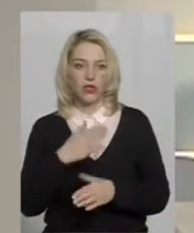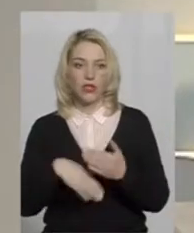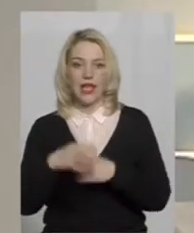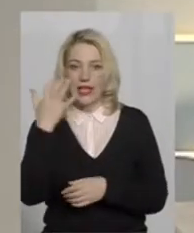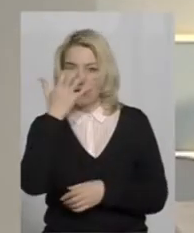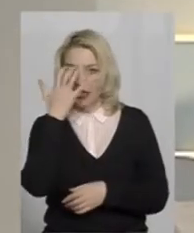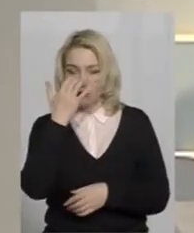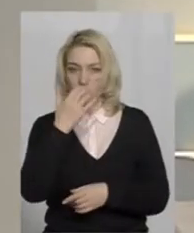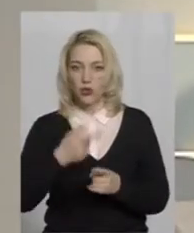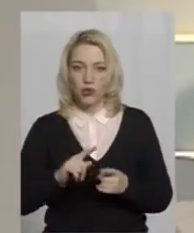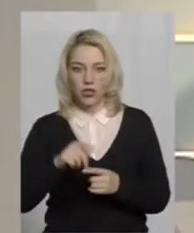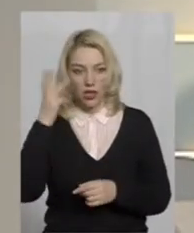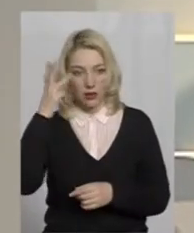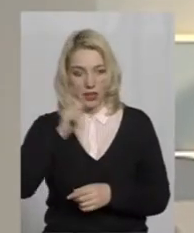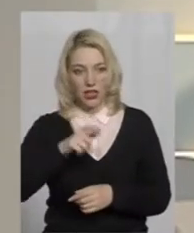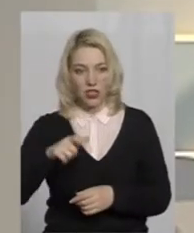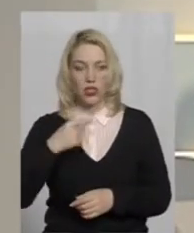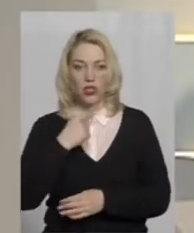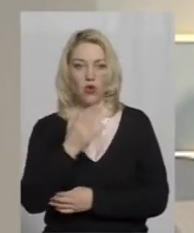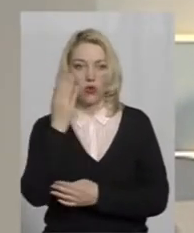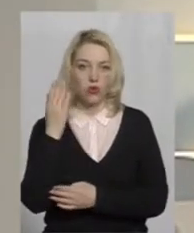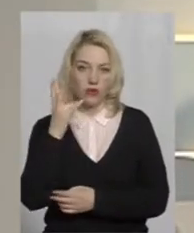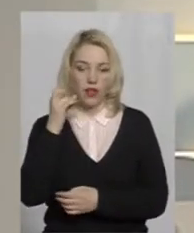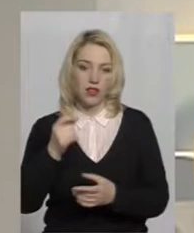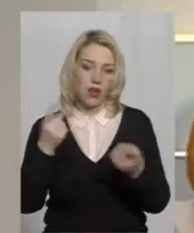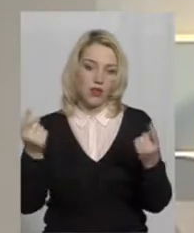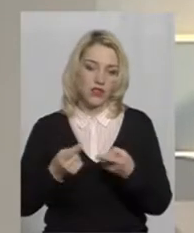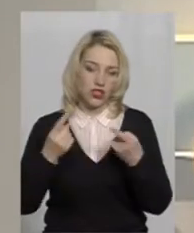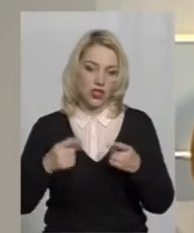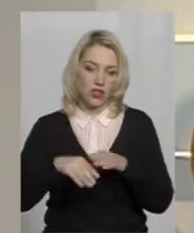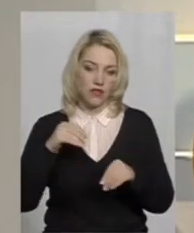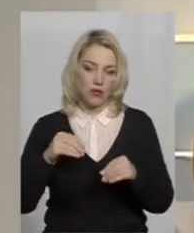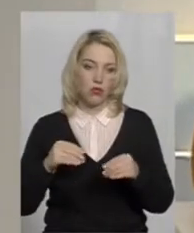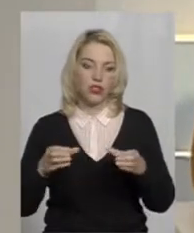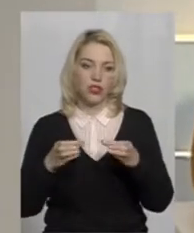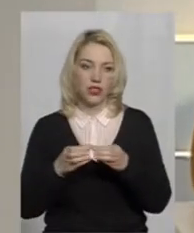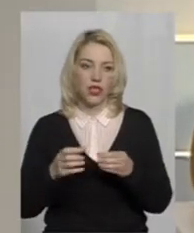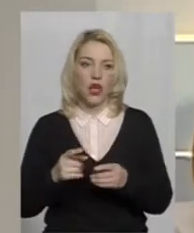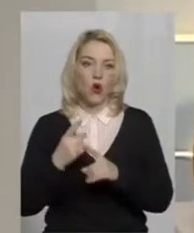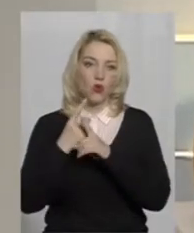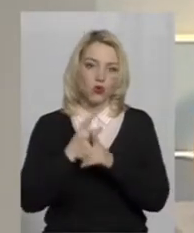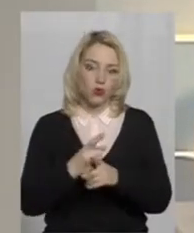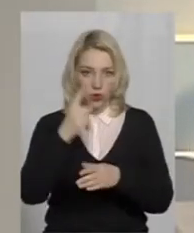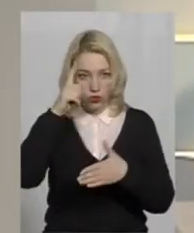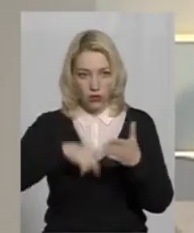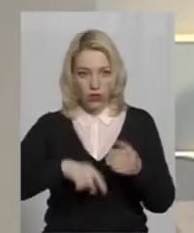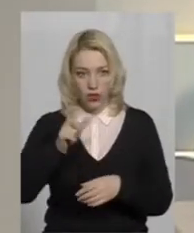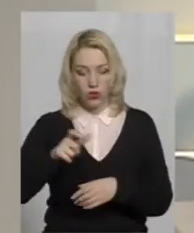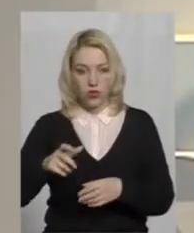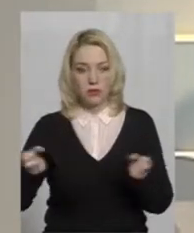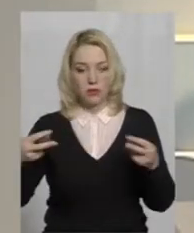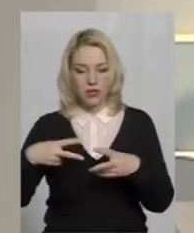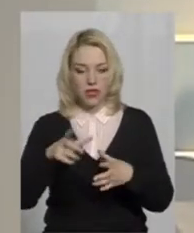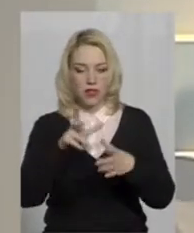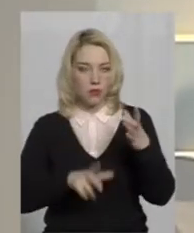Слабозорі і незрячі хмельничани голосували на звичайних виборчих дільницях у супроводі довірених осіб. Спеціальних